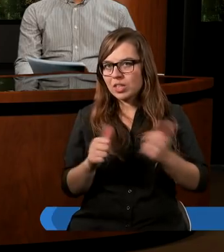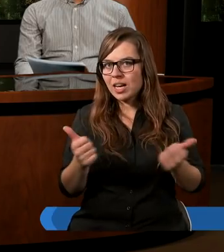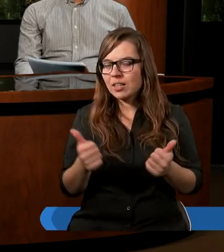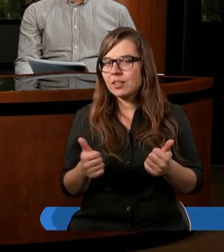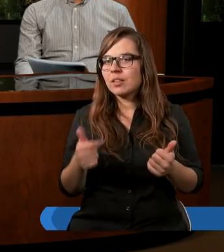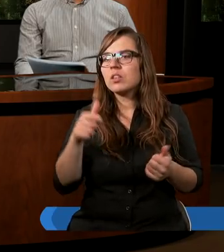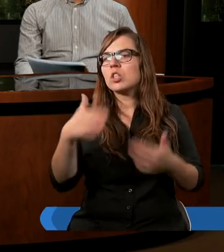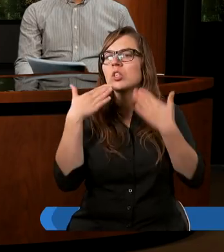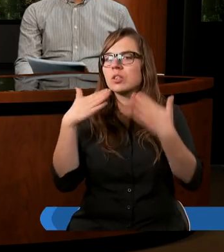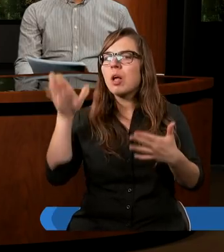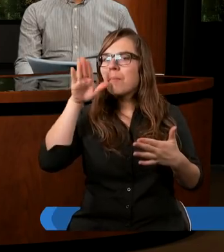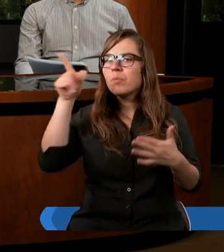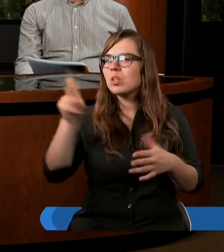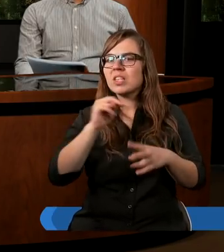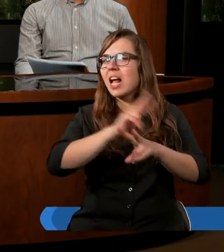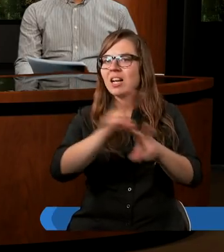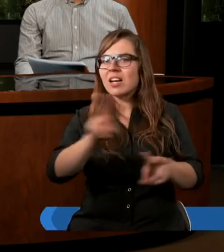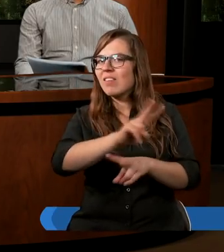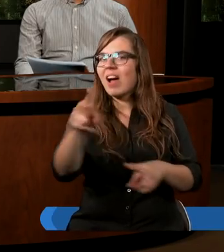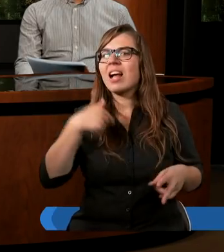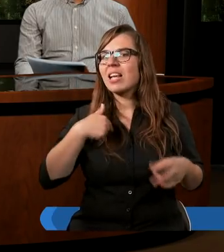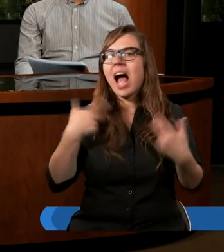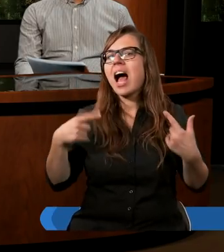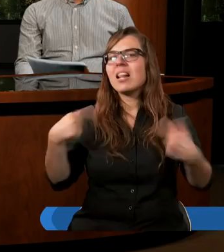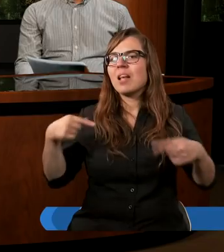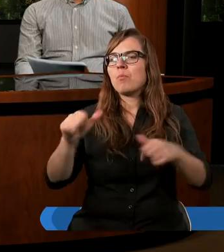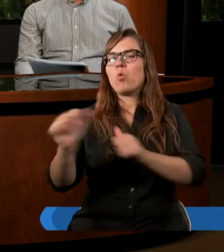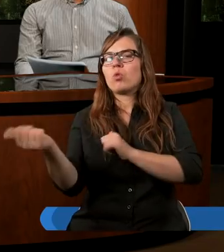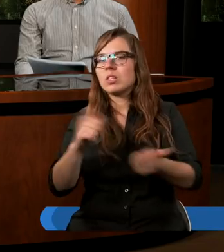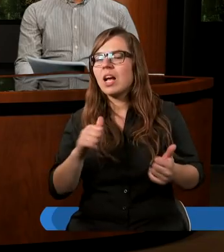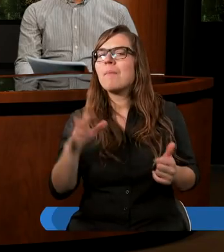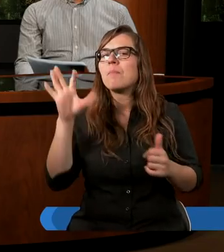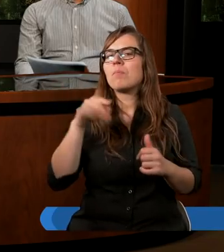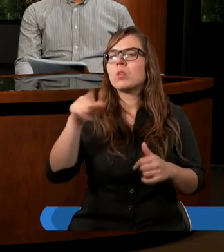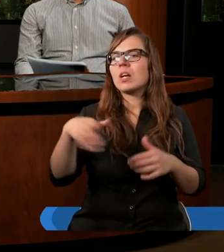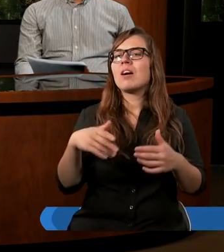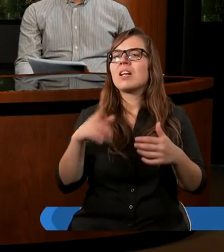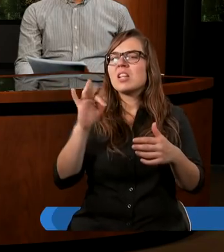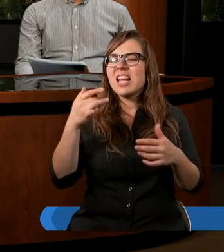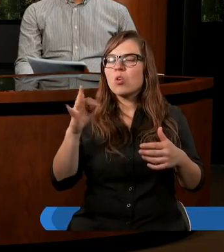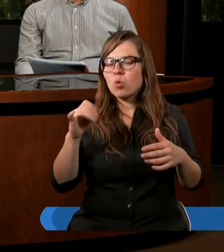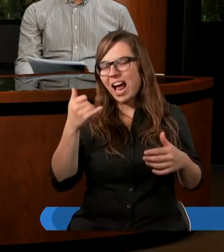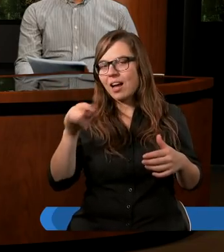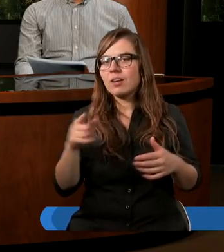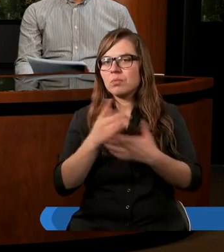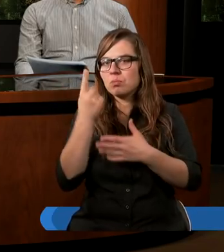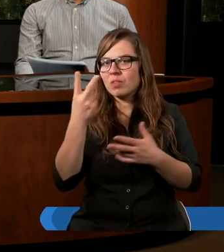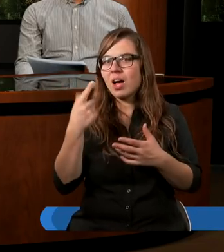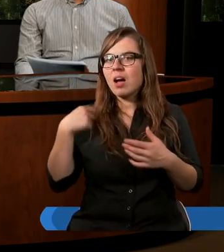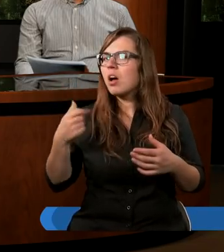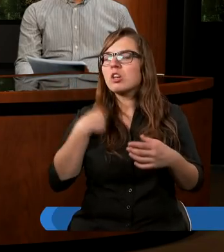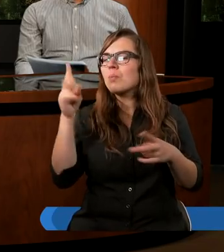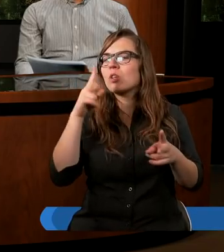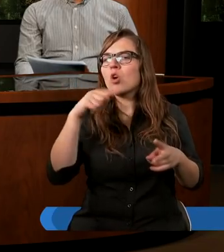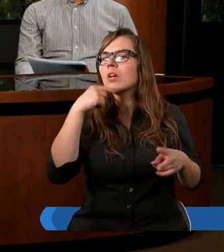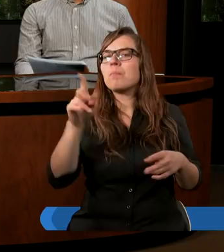Dziękuję Bogu, że nikogo z Was nie ochrzciłem prócz Kryspa i Gajusa, aby ktoś